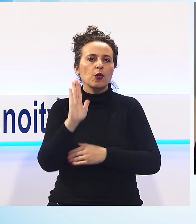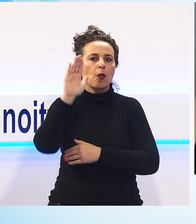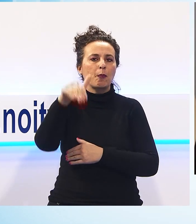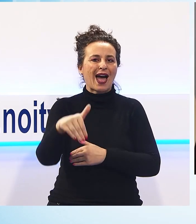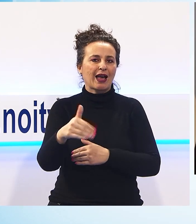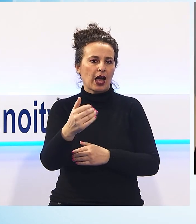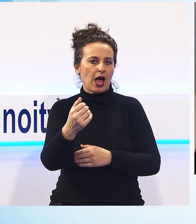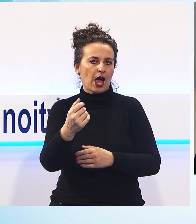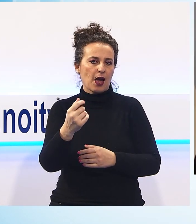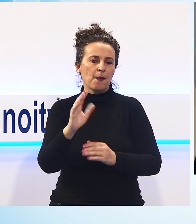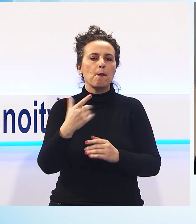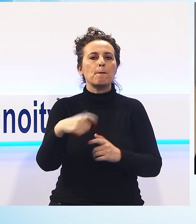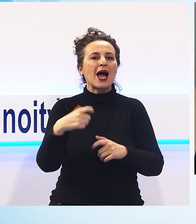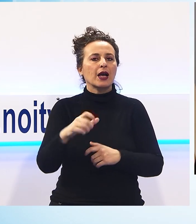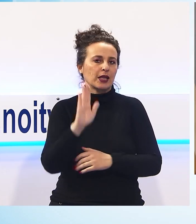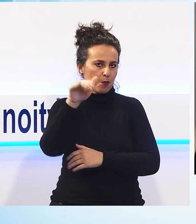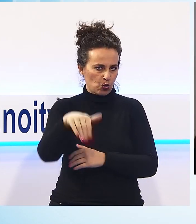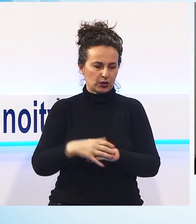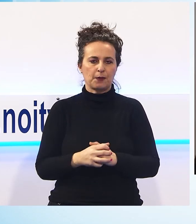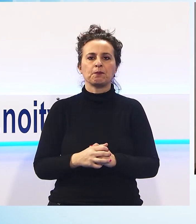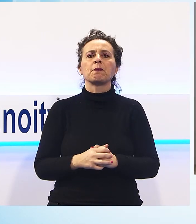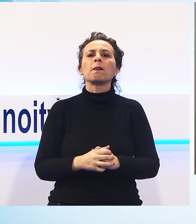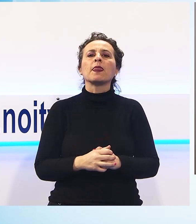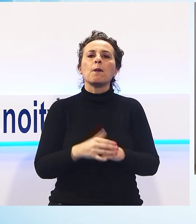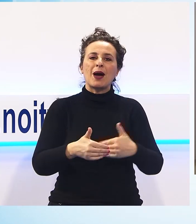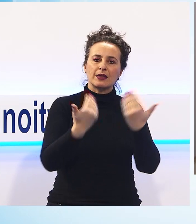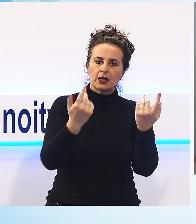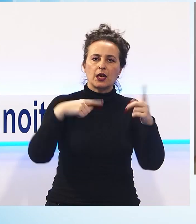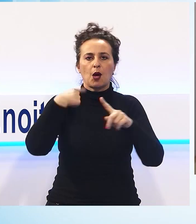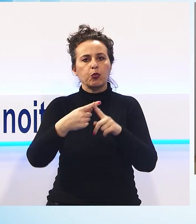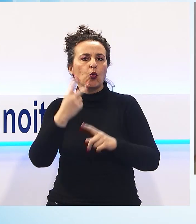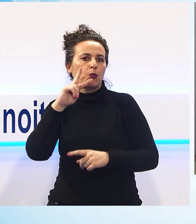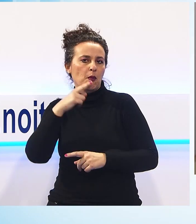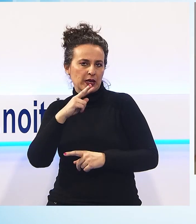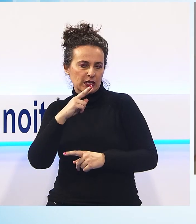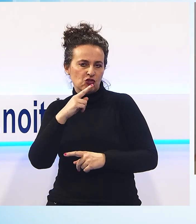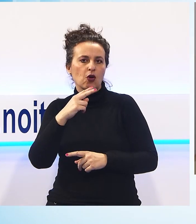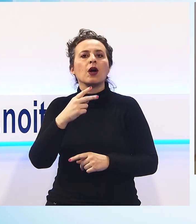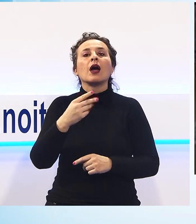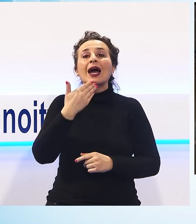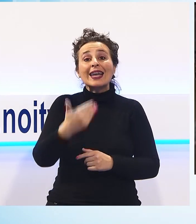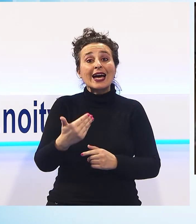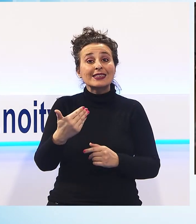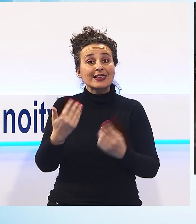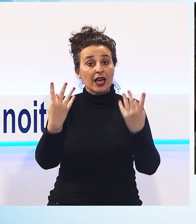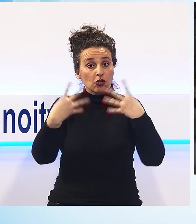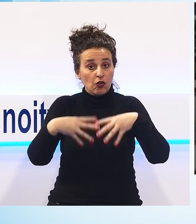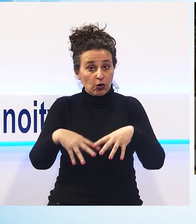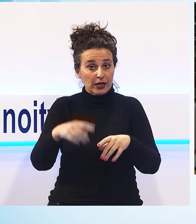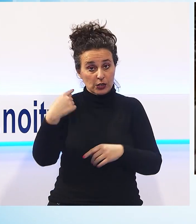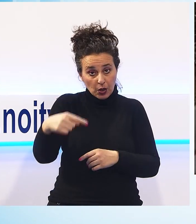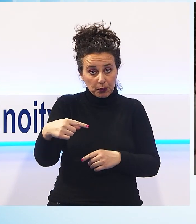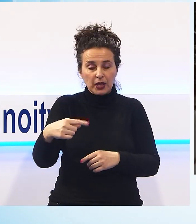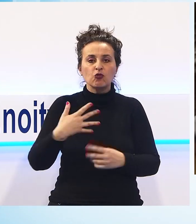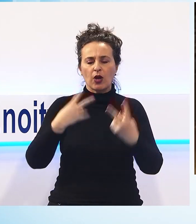12 e dalle 14 alle 18, Lucca Anziani offrirà la possibilità di effettuare check-up medici gratuiti, molti infatti